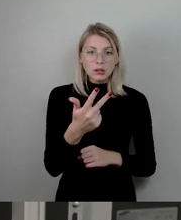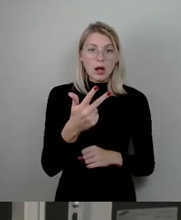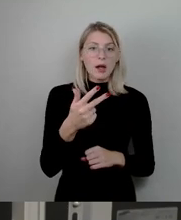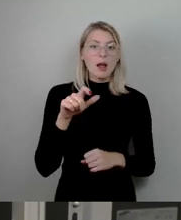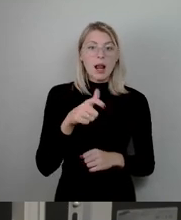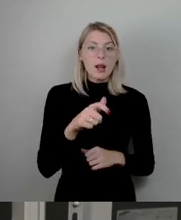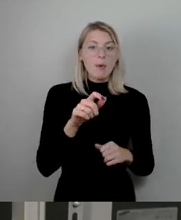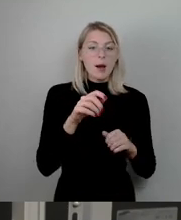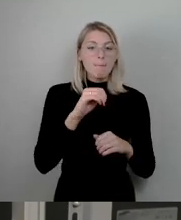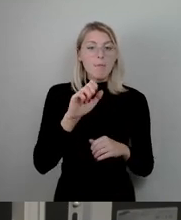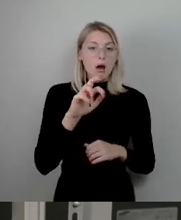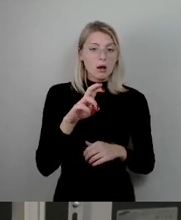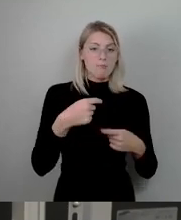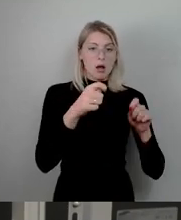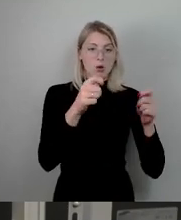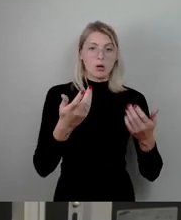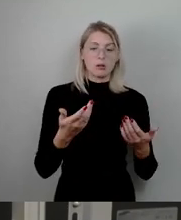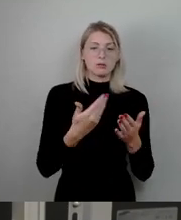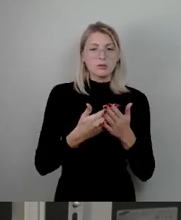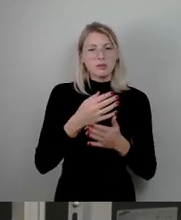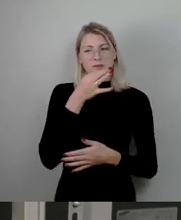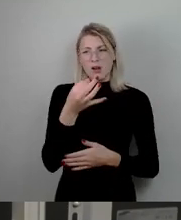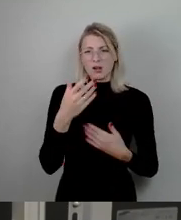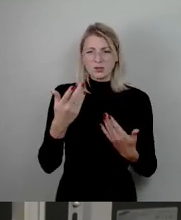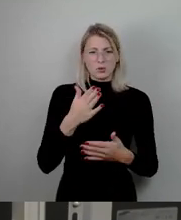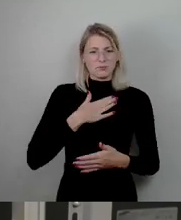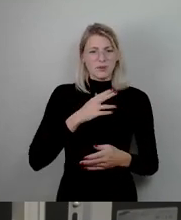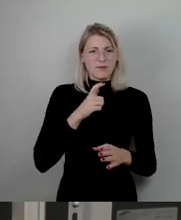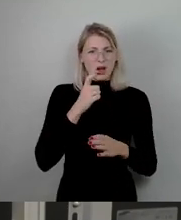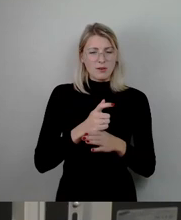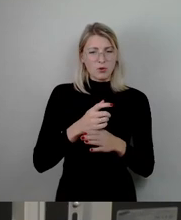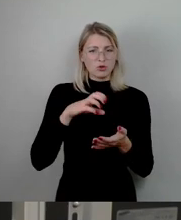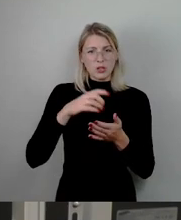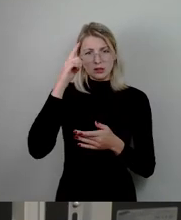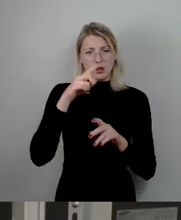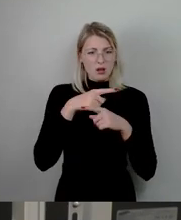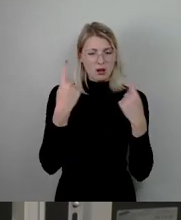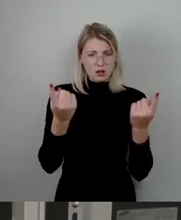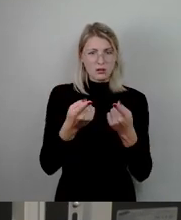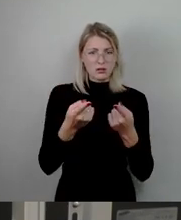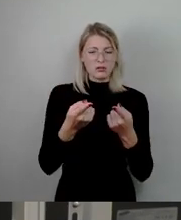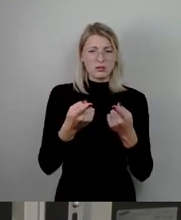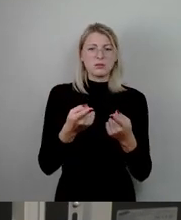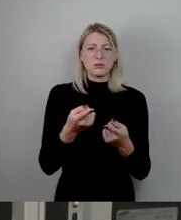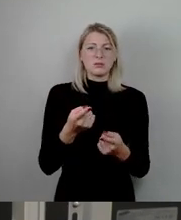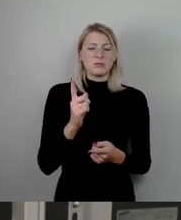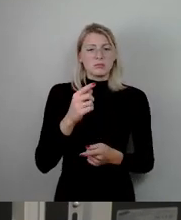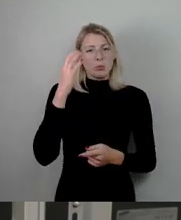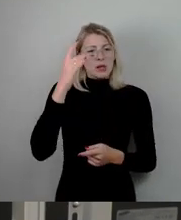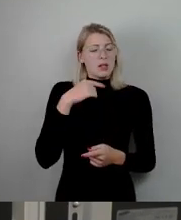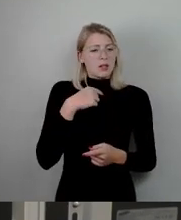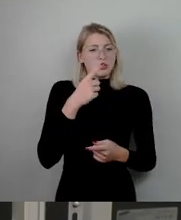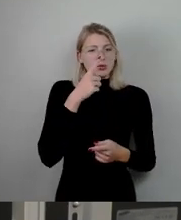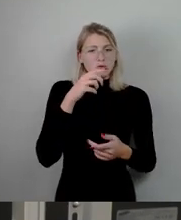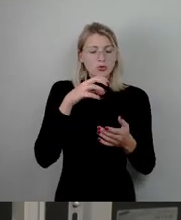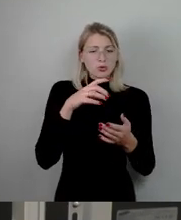ist also die Frage, und das ist die Verantwortung von uns als Stadträtinnen und Stadträte, dass wir, zu wenig Geld da ist, uns überlegen,